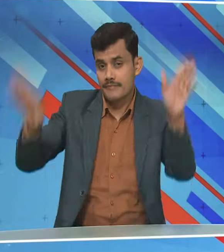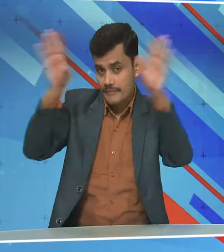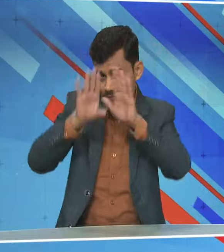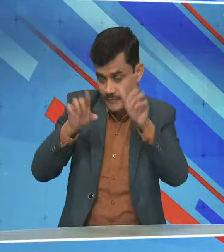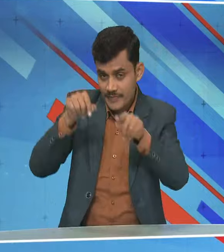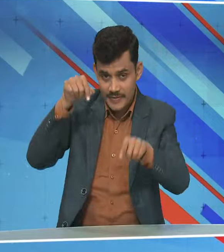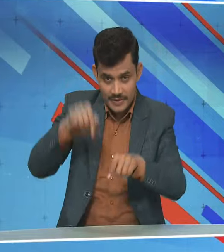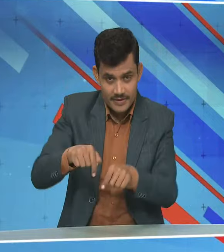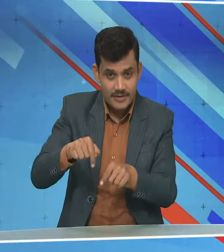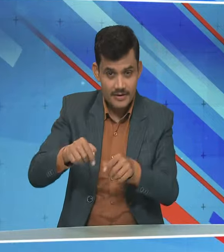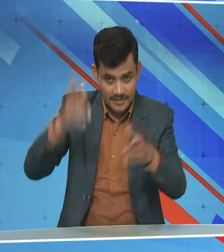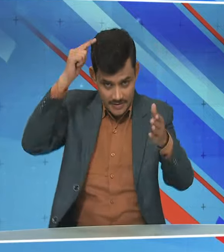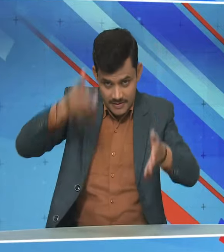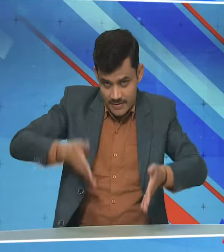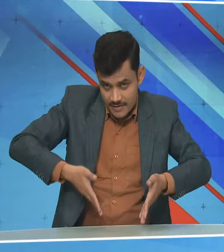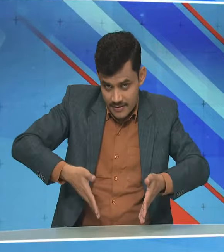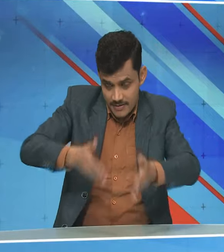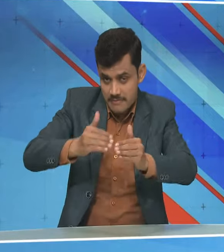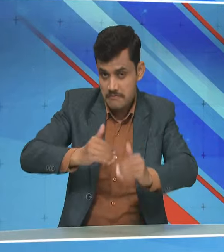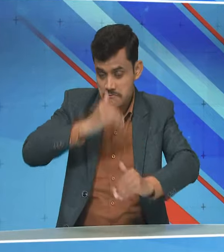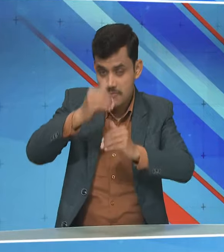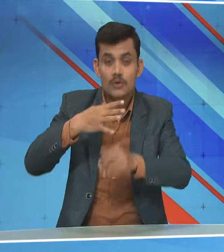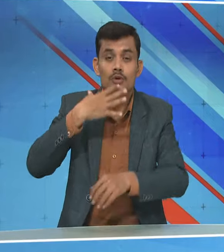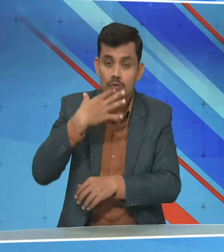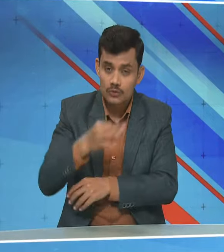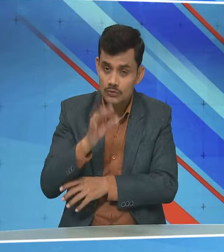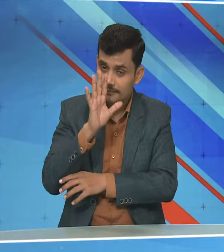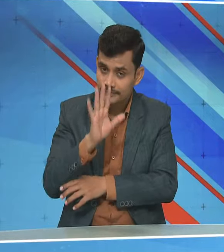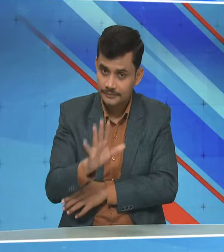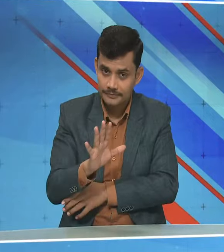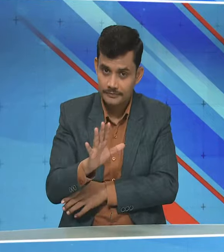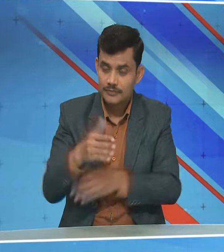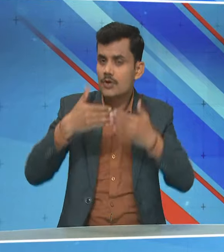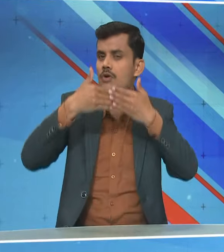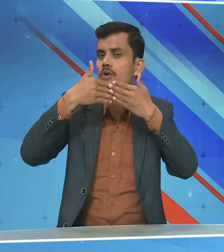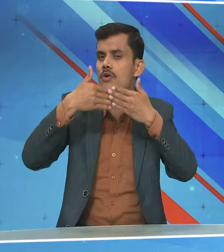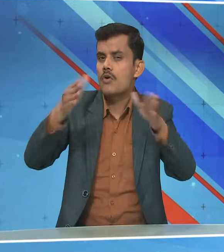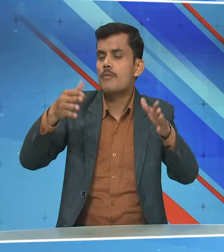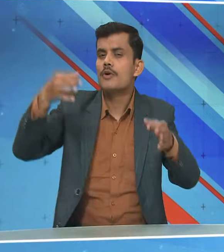सेटेमिए